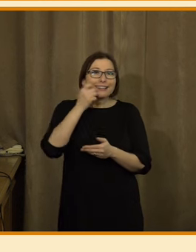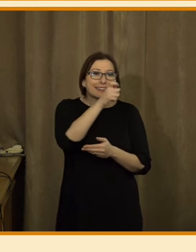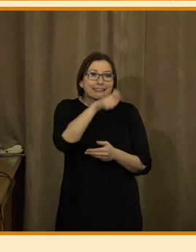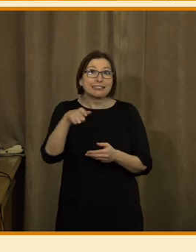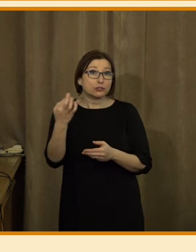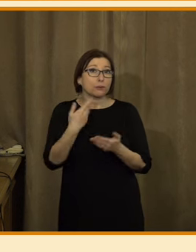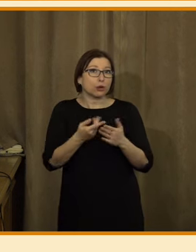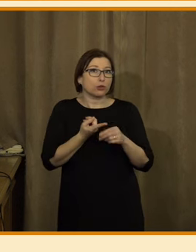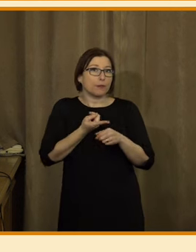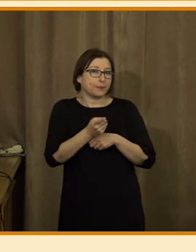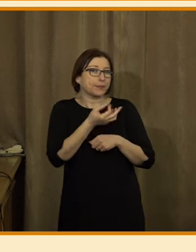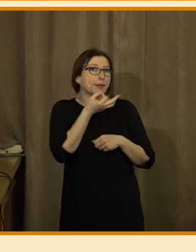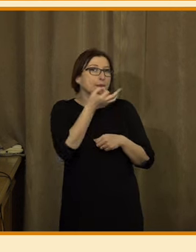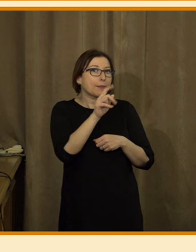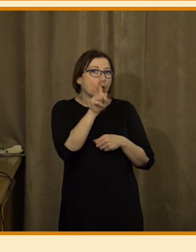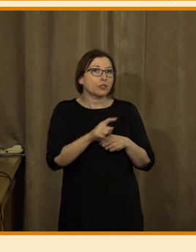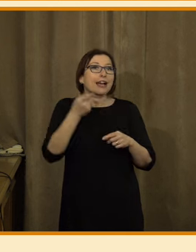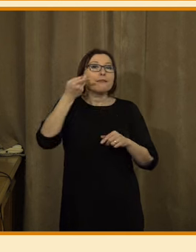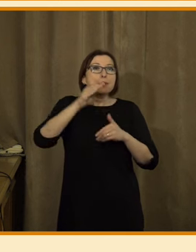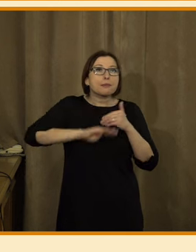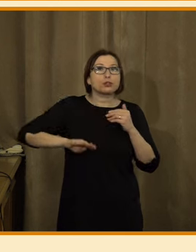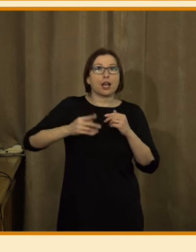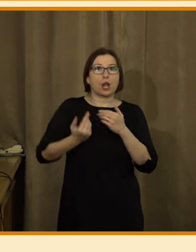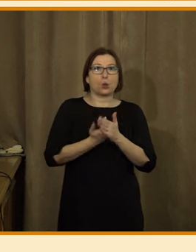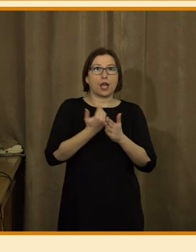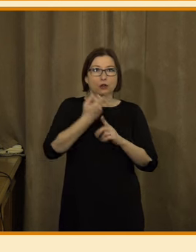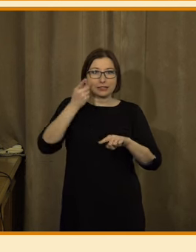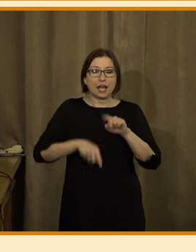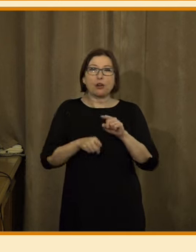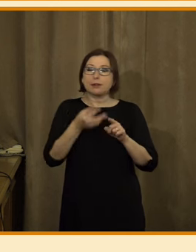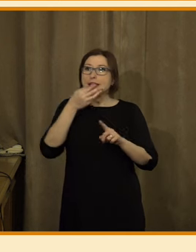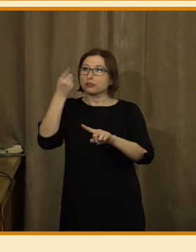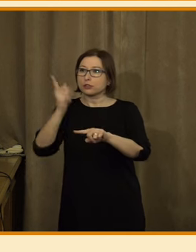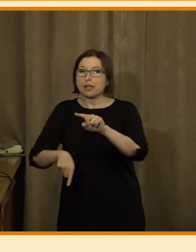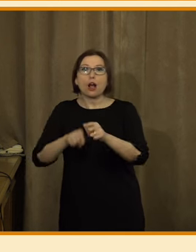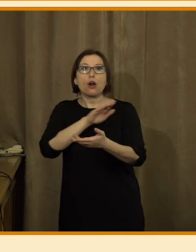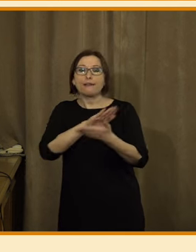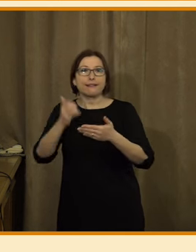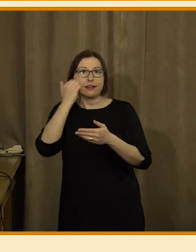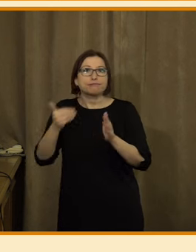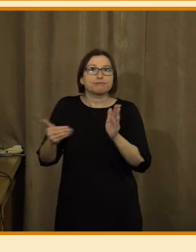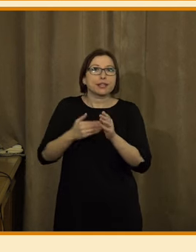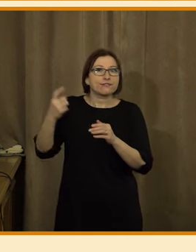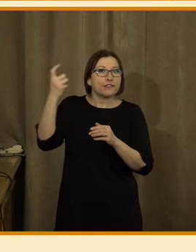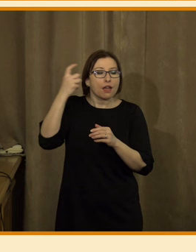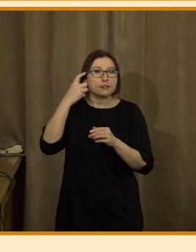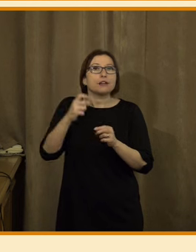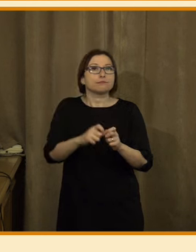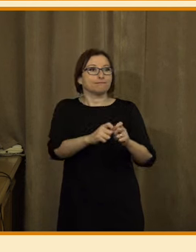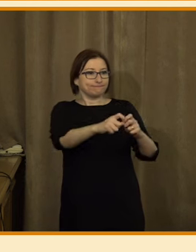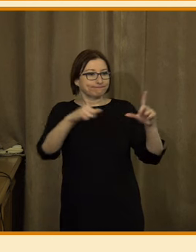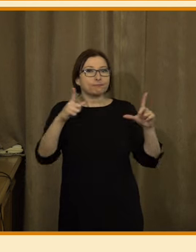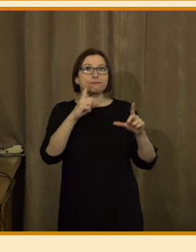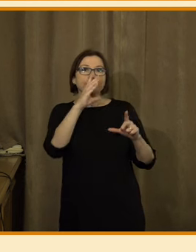tam dali otázku, která se týká mimořádné události a primárního zdroje, ke kterému populace jde, když dojde k nějaké mimořádné